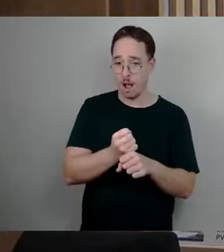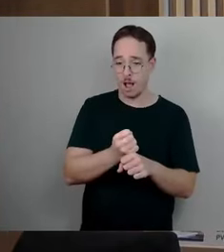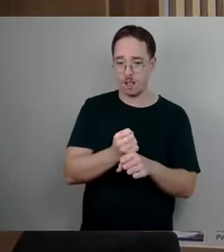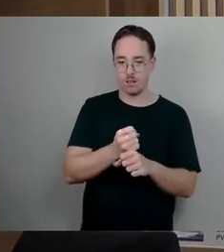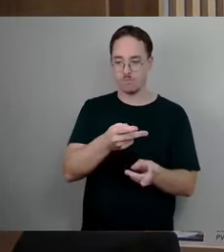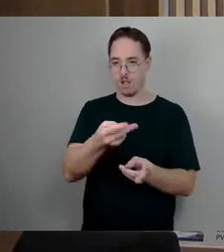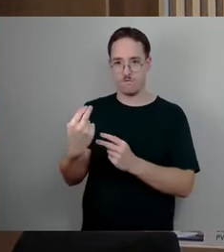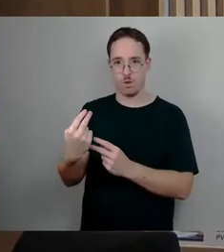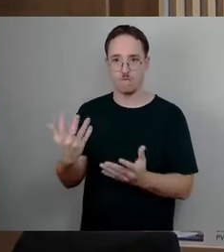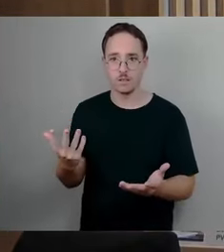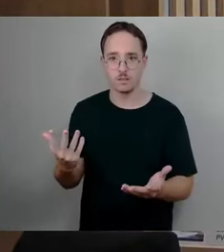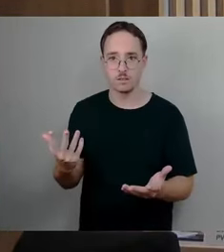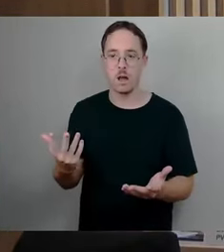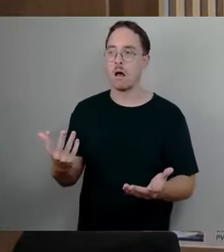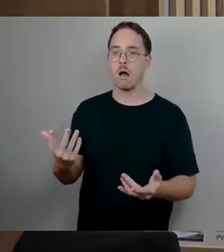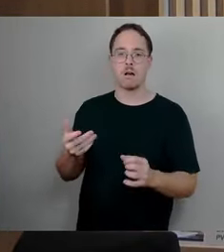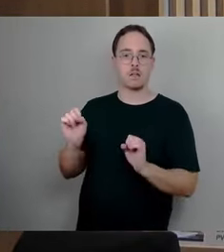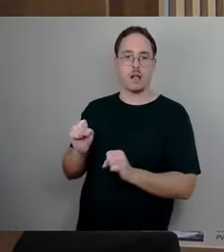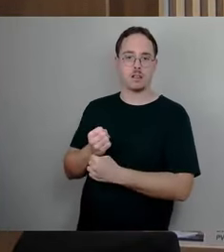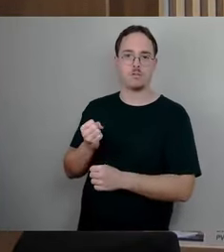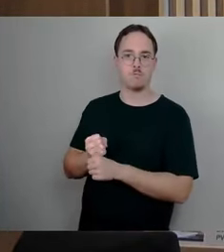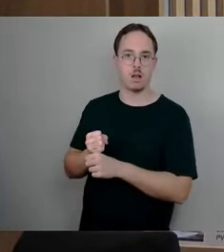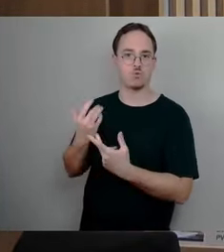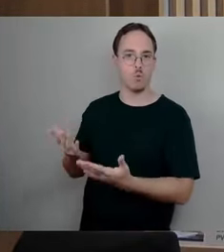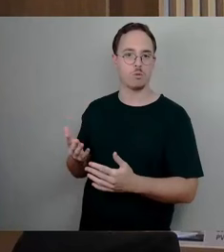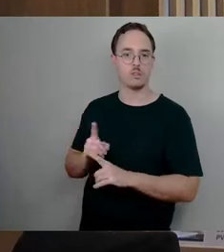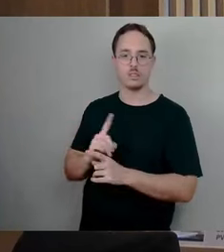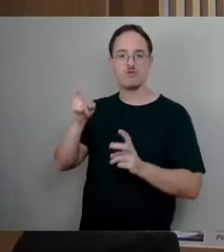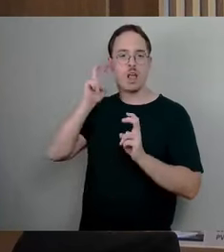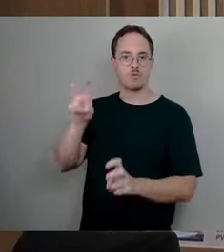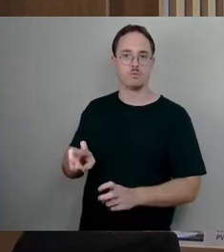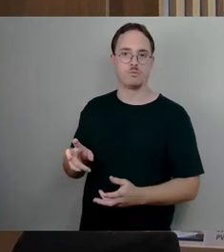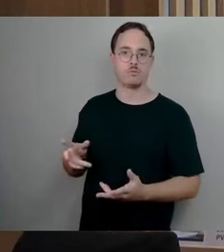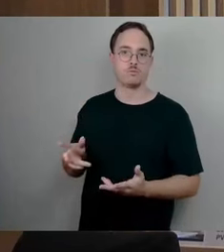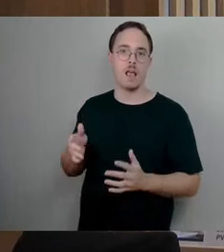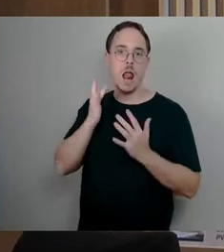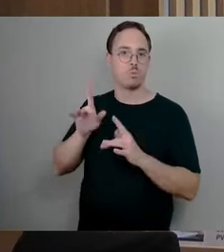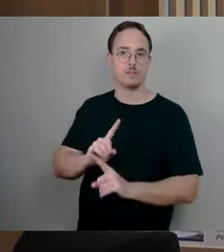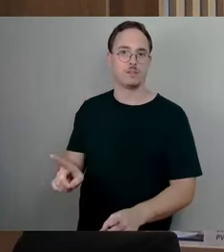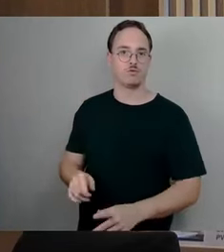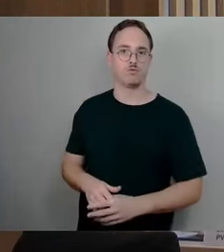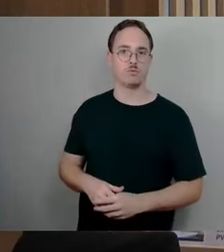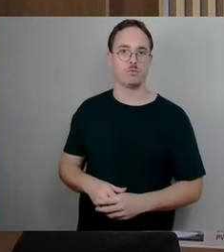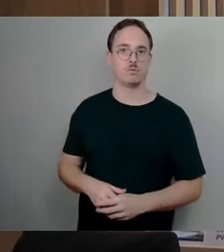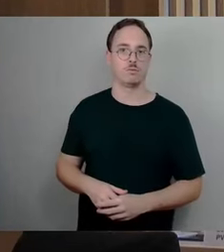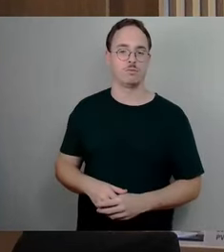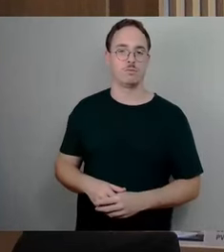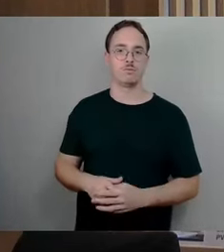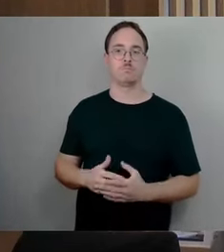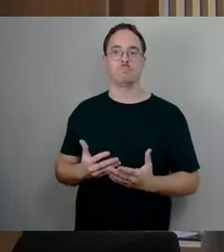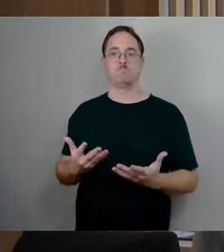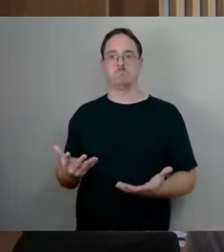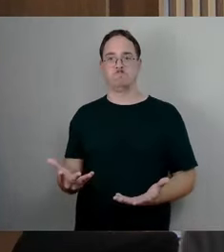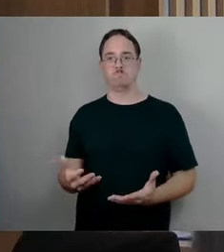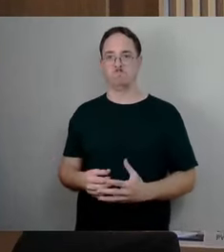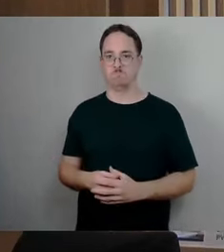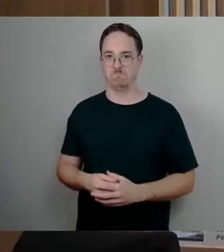möglicherweise so sehen, ich finde es jetzt aber auch nicht gerecht, wenn wir Kitas haben, die ihre Angebote gerade nicht halten können, weil eben krankheitsbedingte Schließungen, insofern würde ich